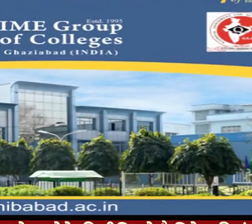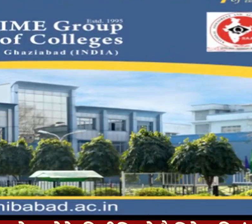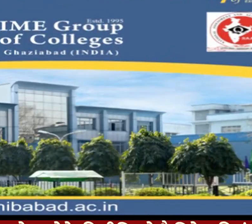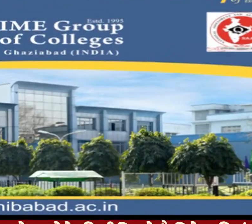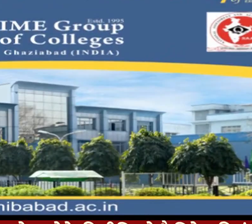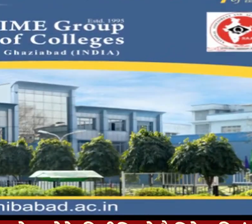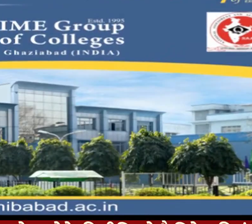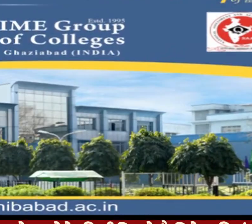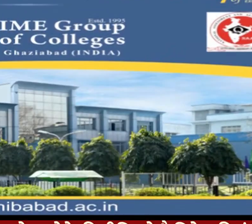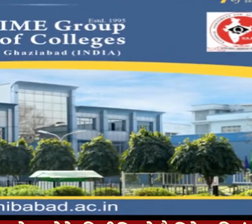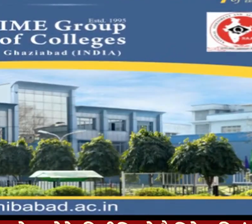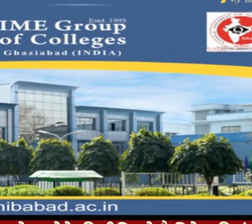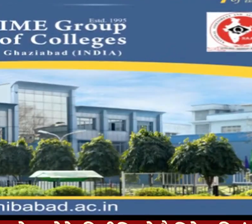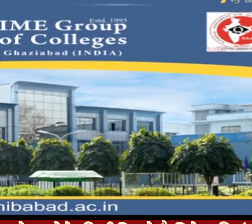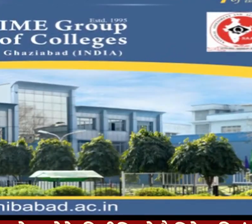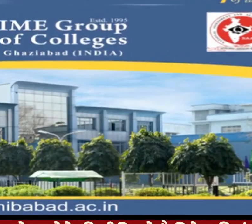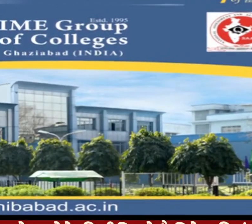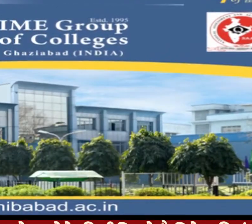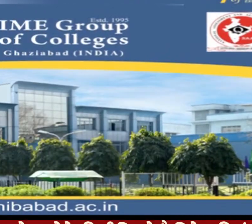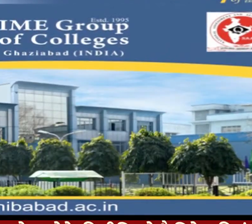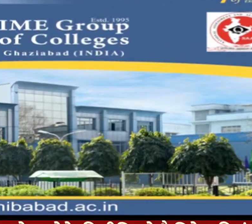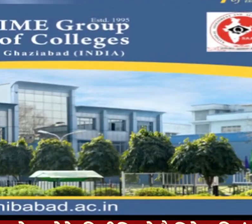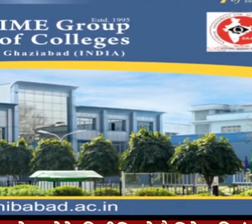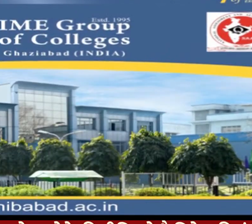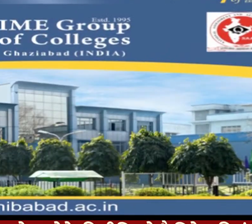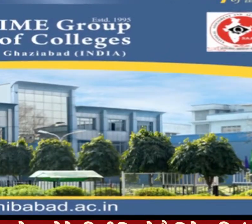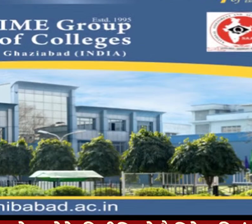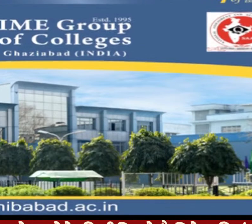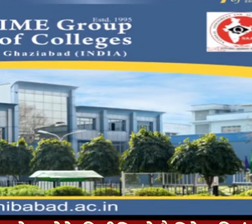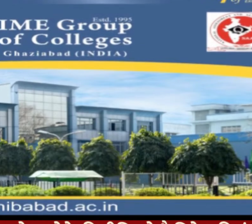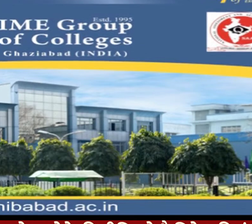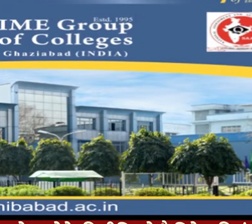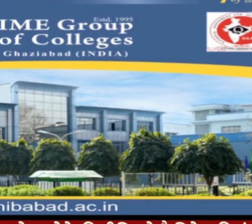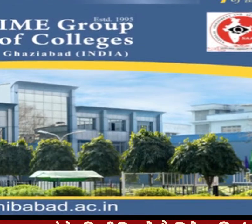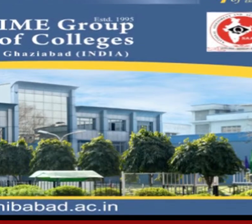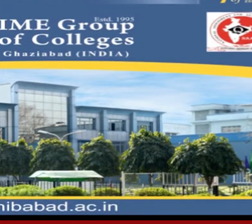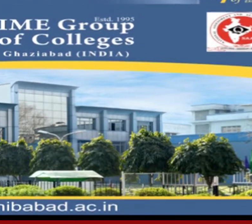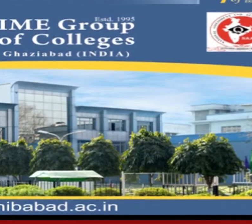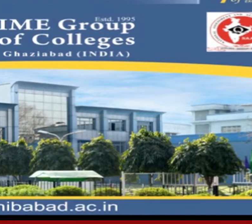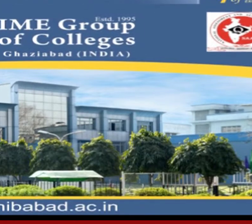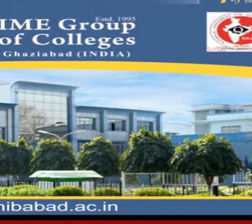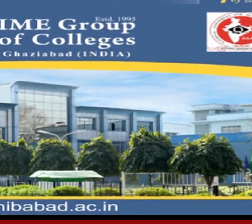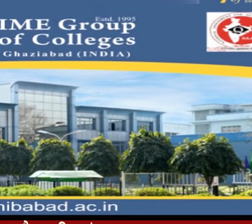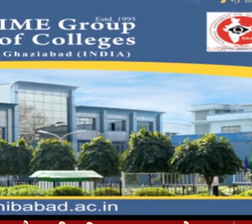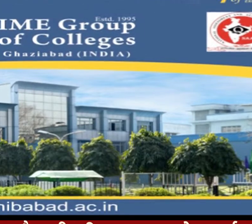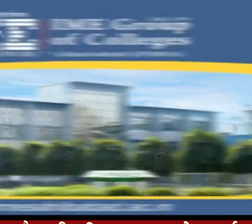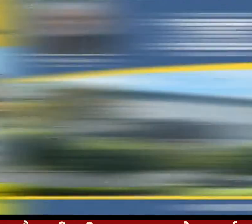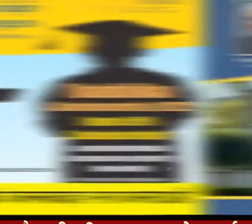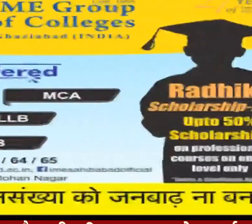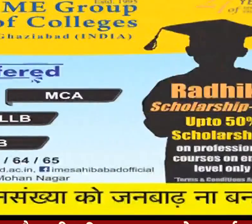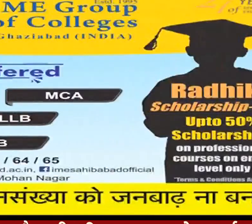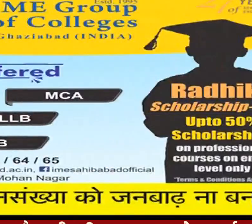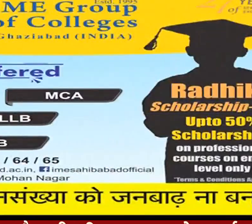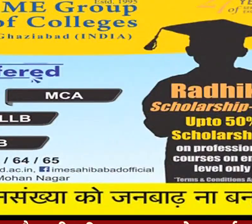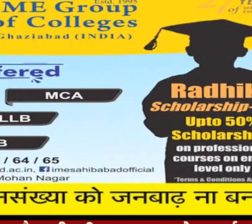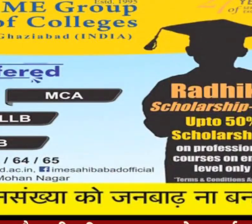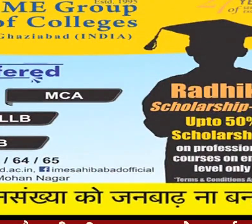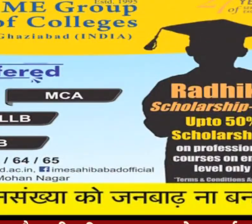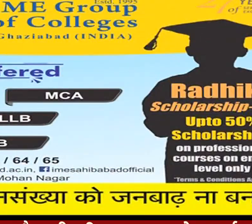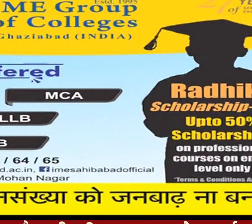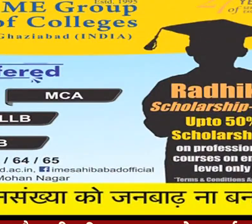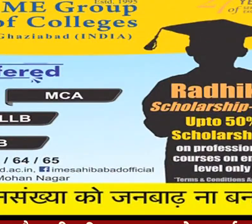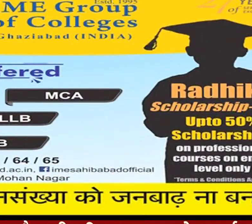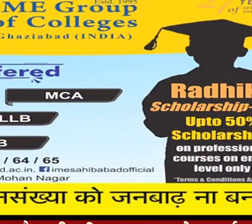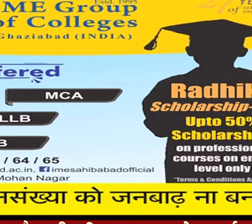पेर लगाओ पानी बचाओ जन संख्या को जन बाठ न बनाओ IME साहिबाबाद घाजियाबाद NCR 27